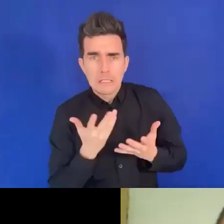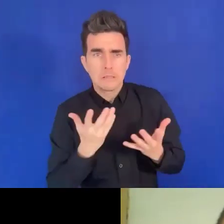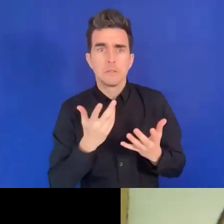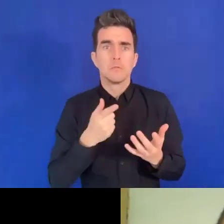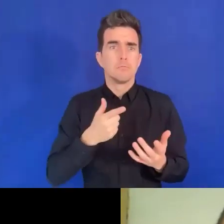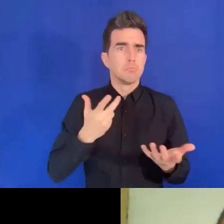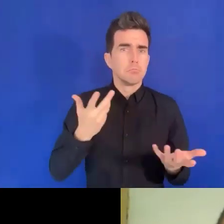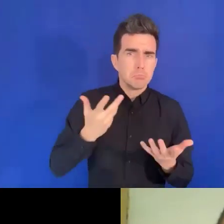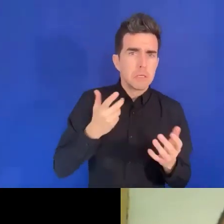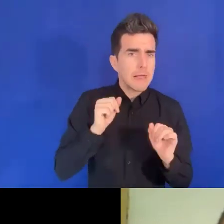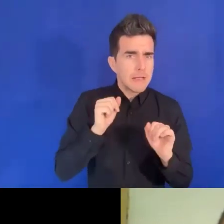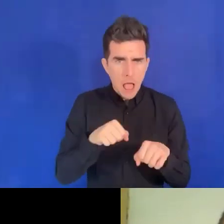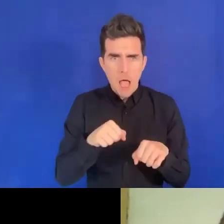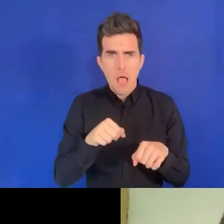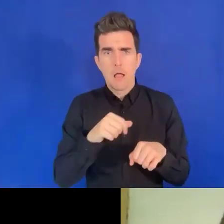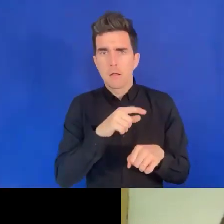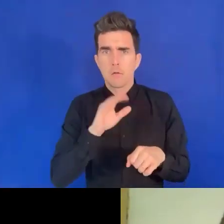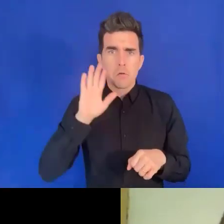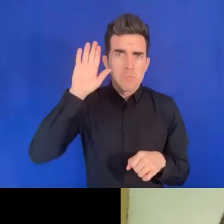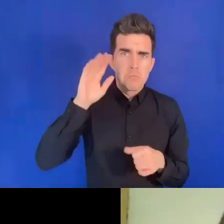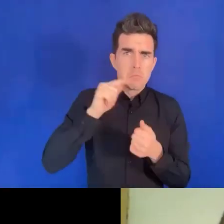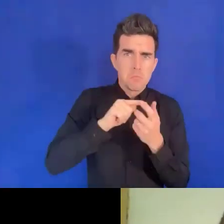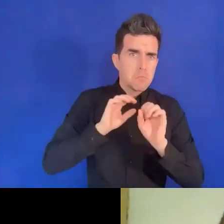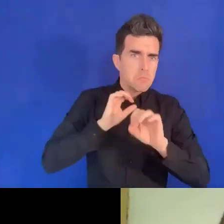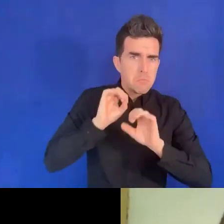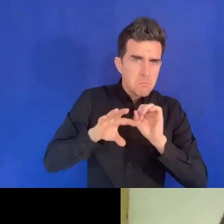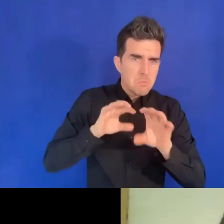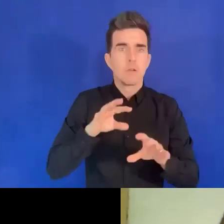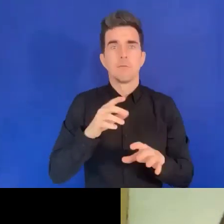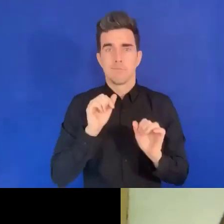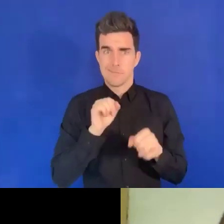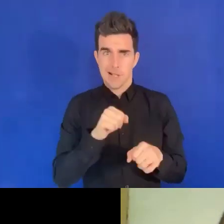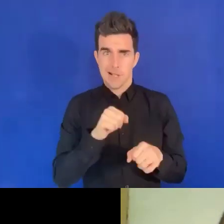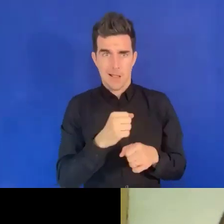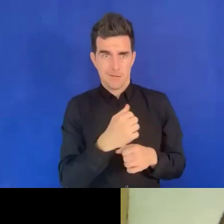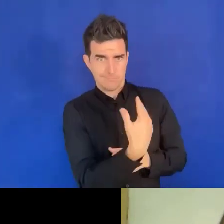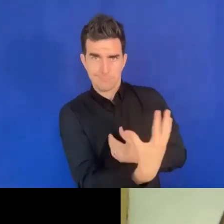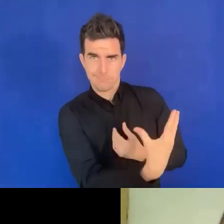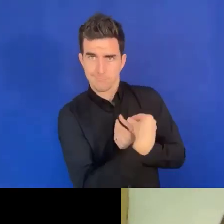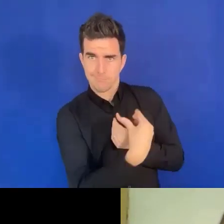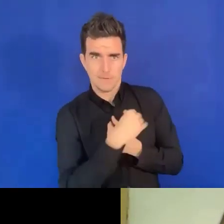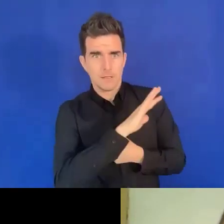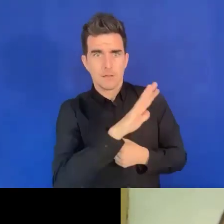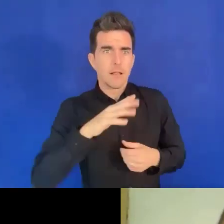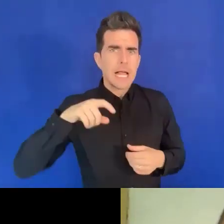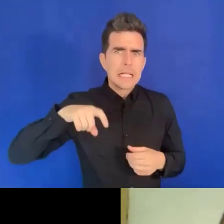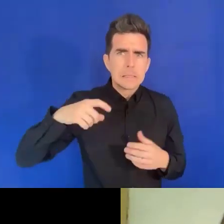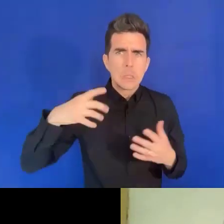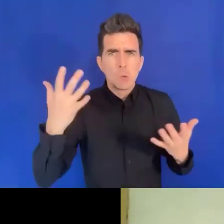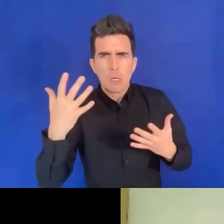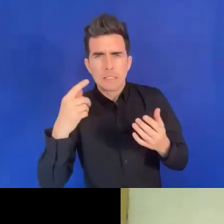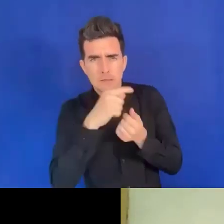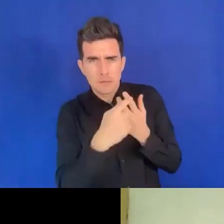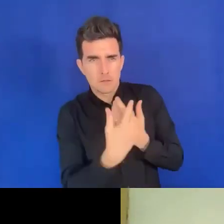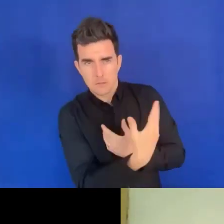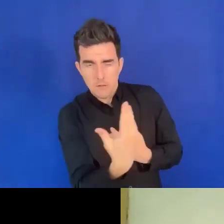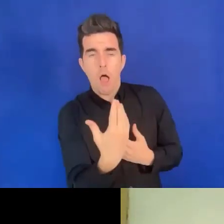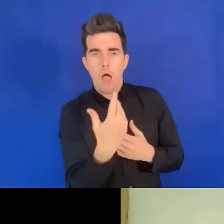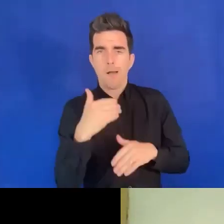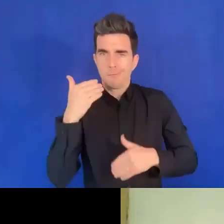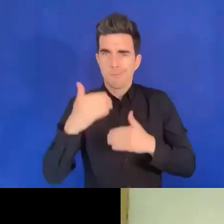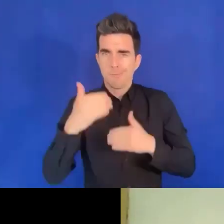de les intégrer dans ce processus, dans la planification et dans la mise en œuvre, sera important.